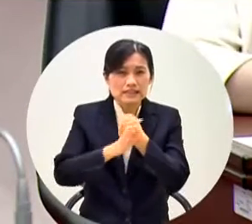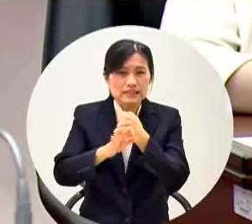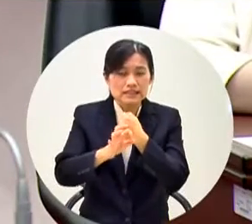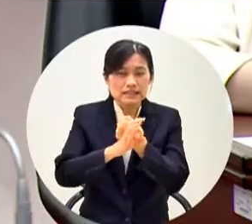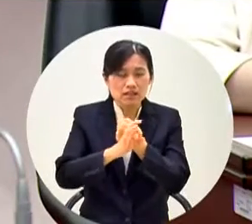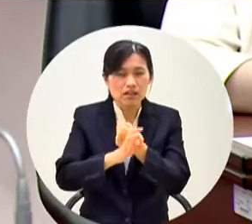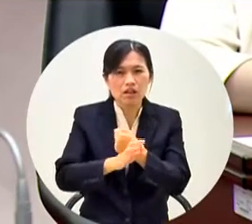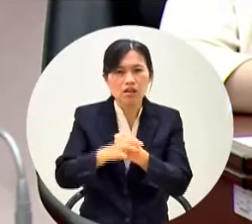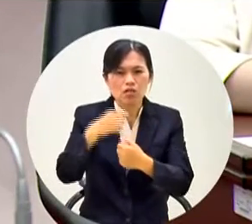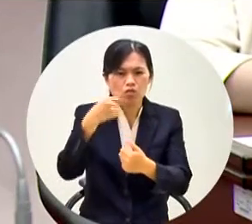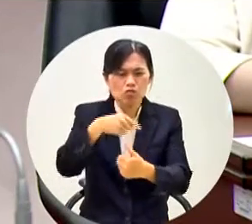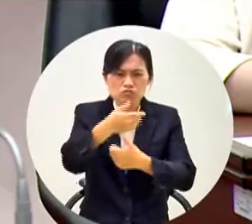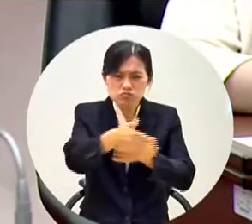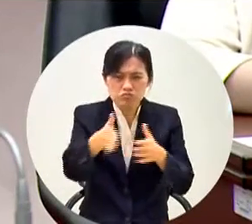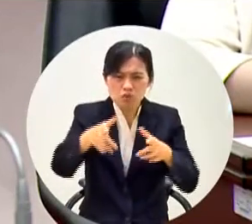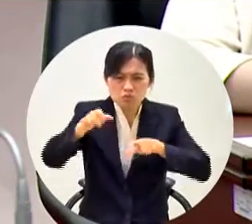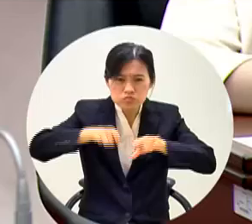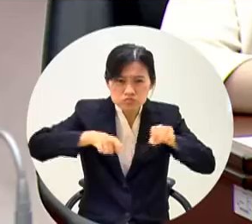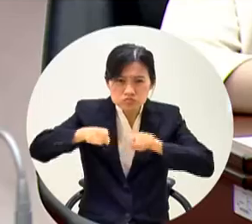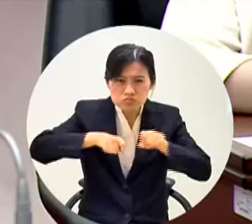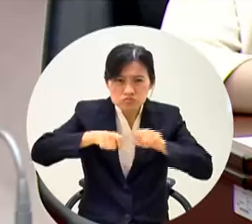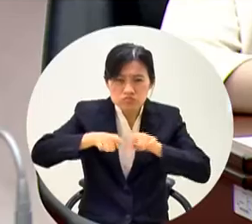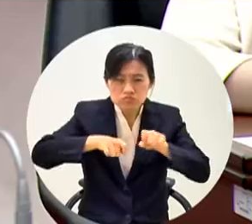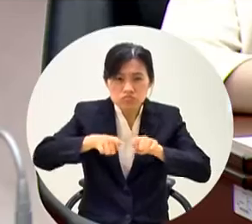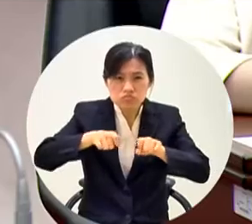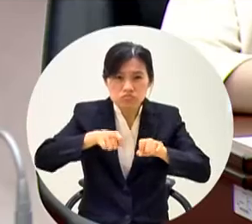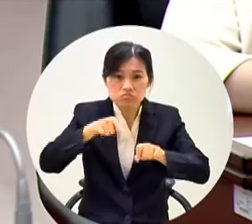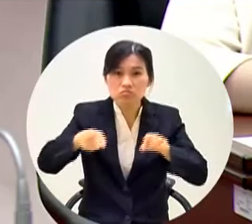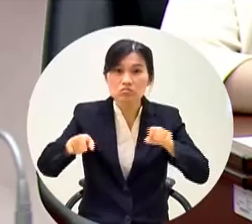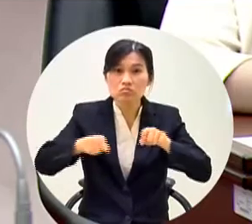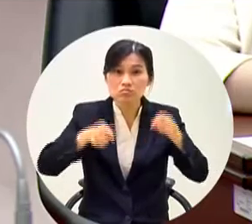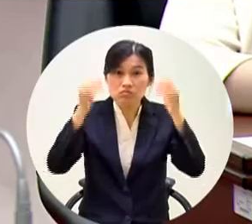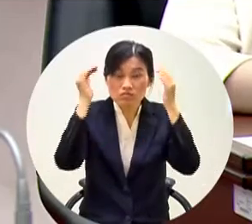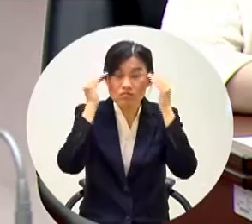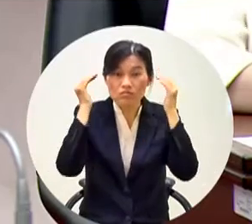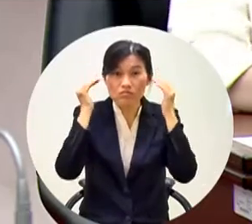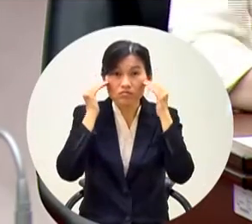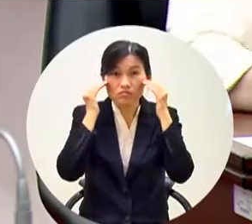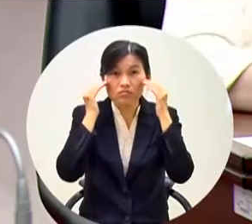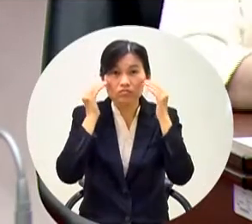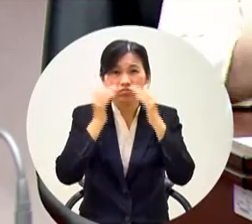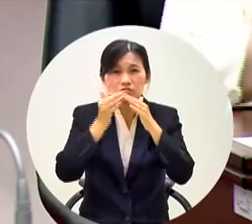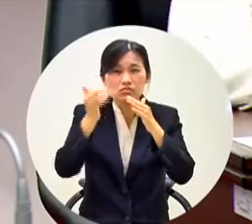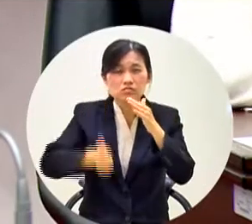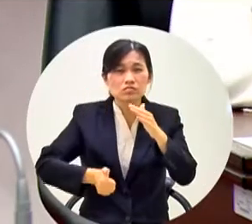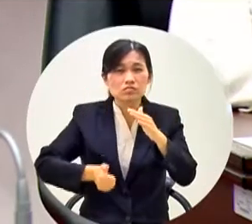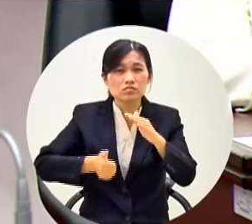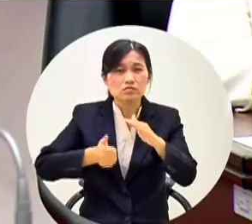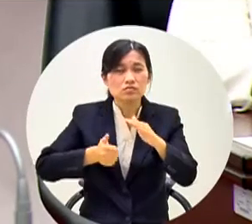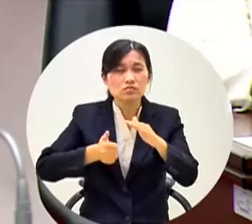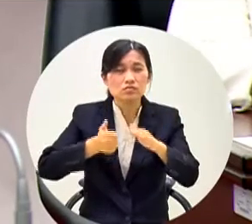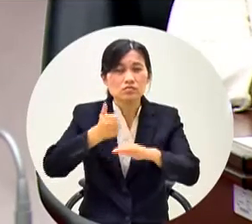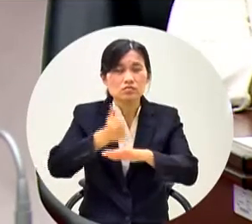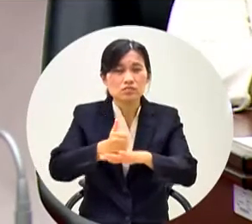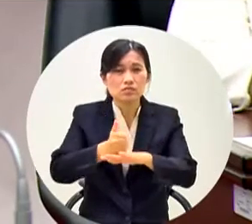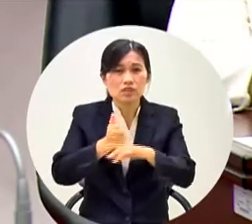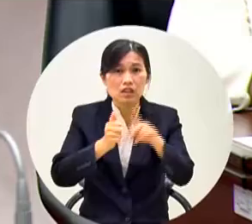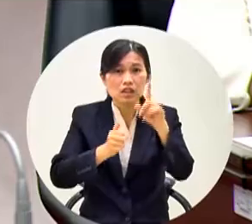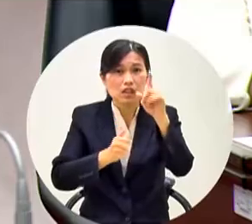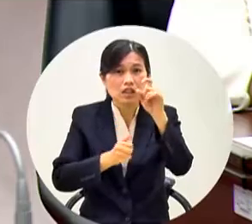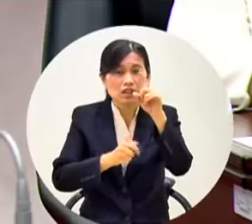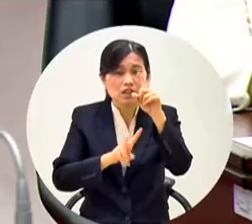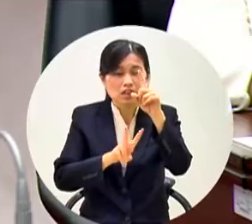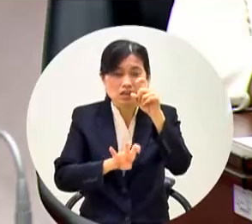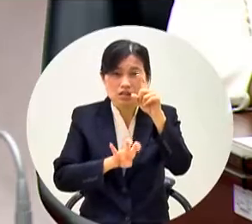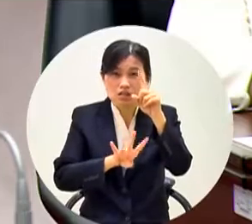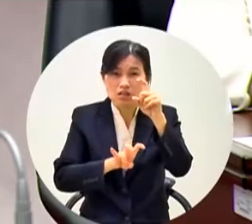這個實驗計畫是韓市長24號PO的那個證件嗎答覆一下針對